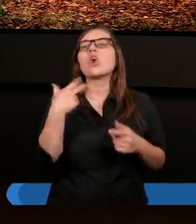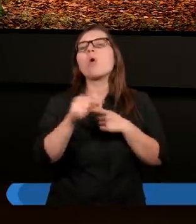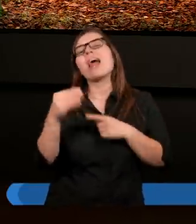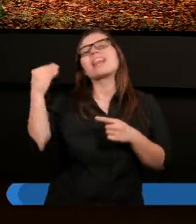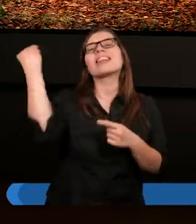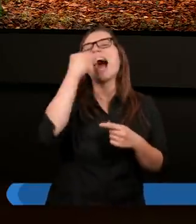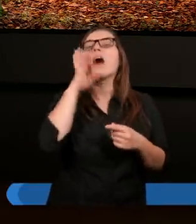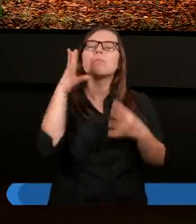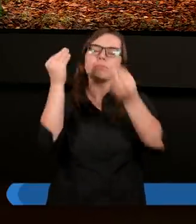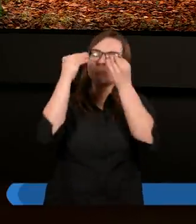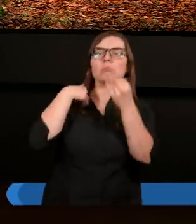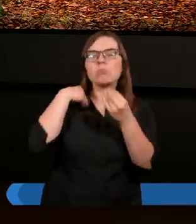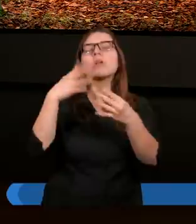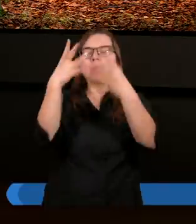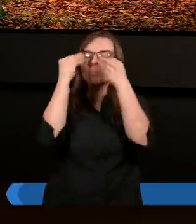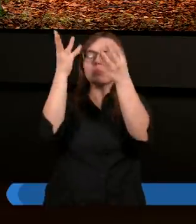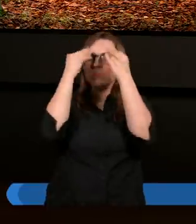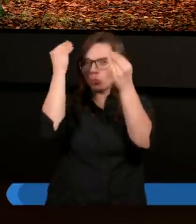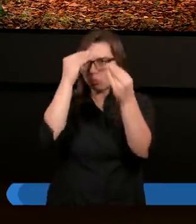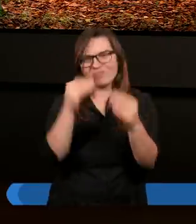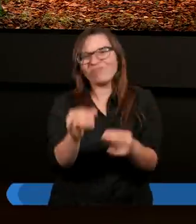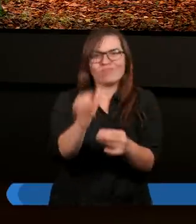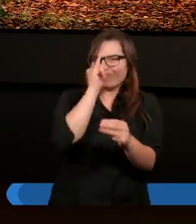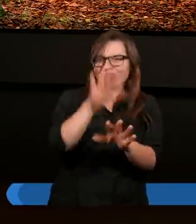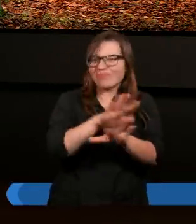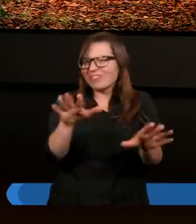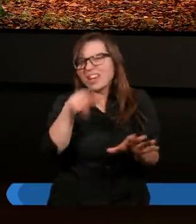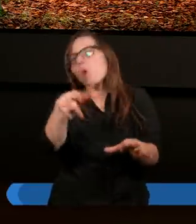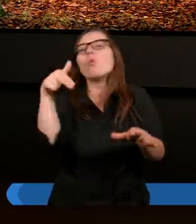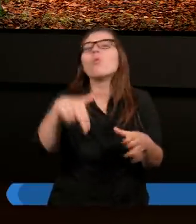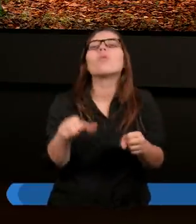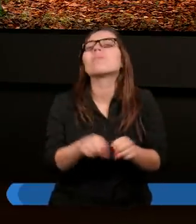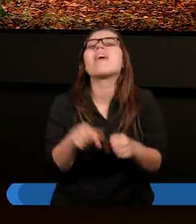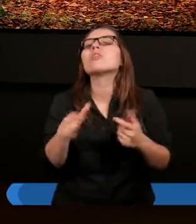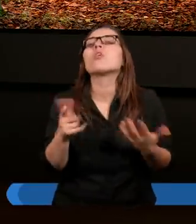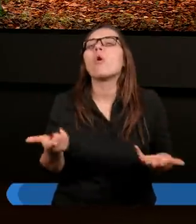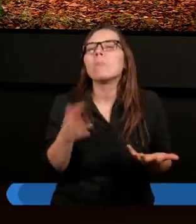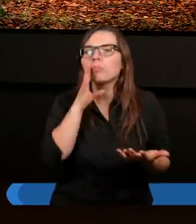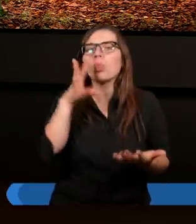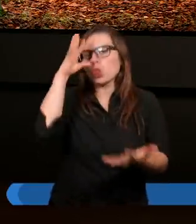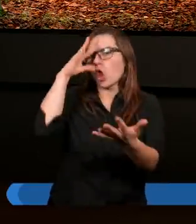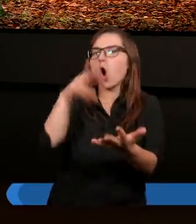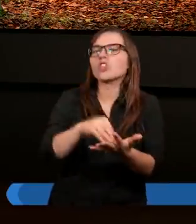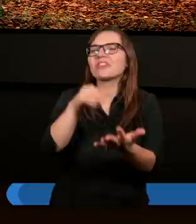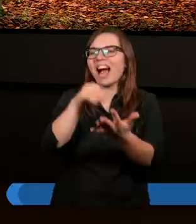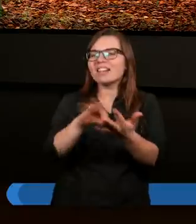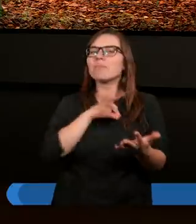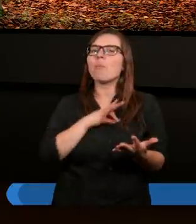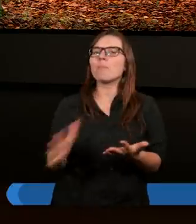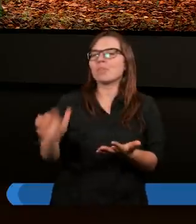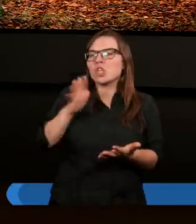nauka. Tego nie można się nauczyć. Usprawiedliwienie to jest doświadczenie życia.